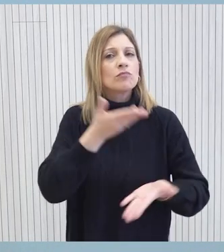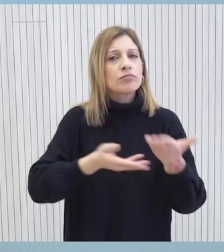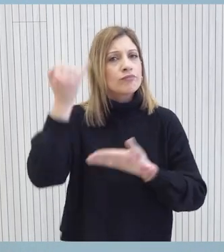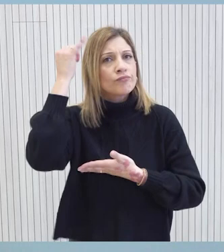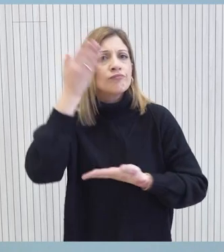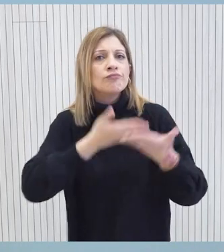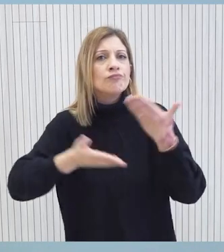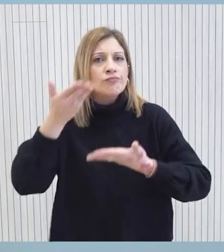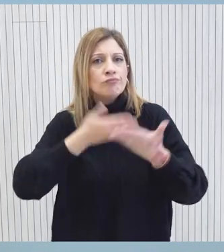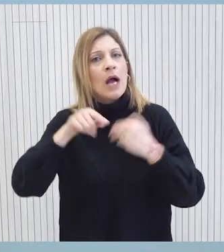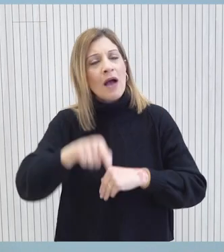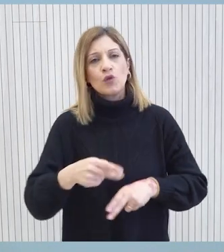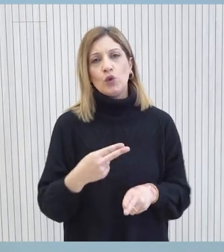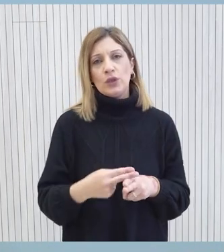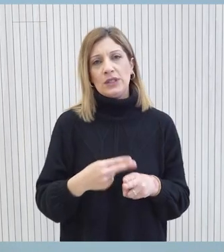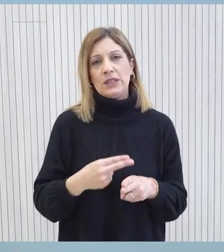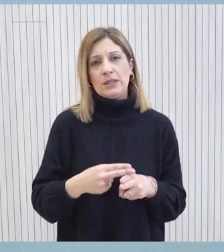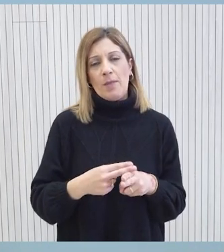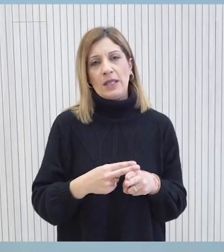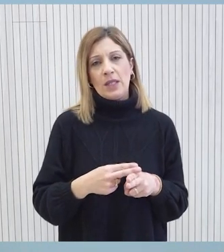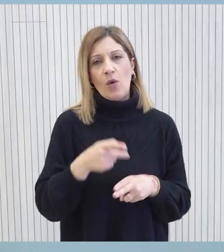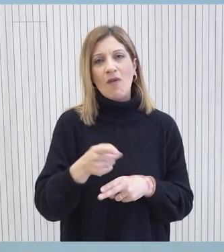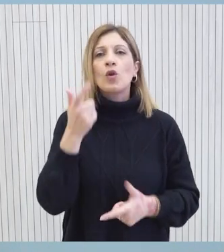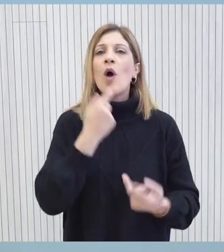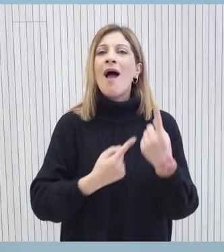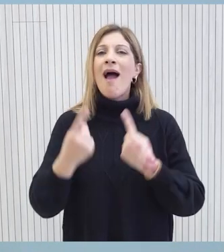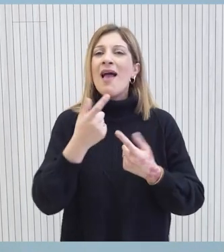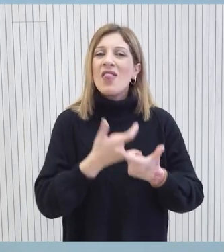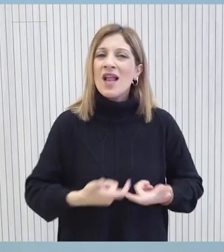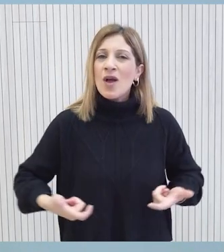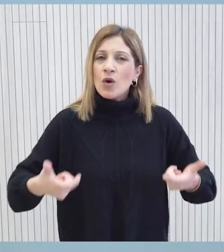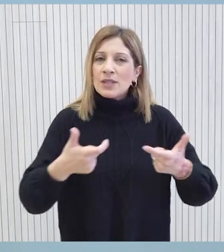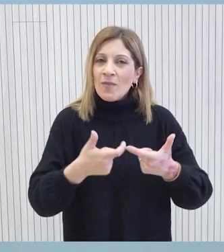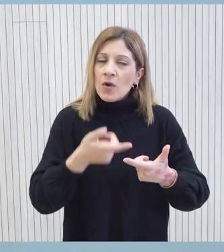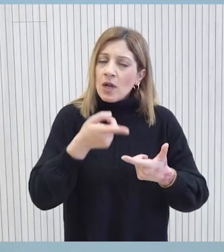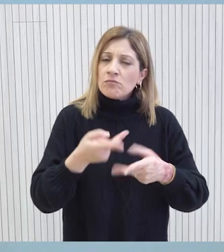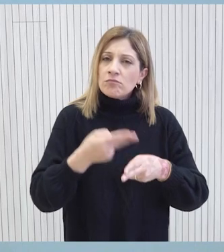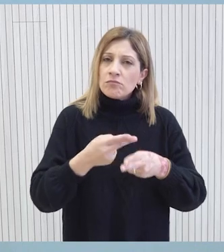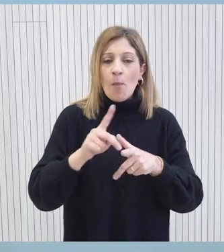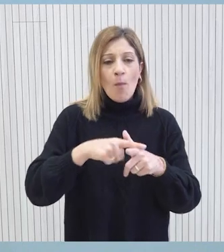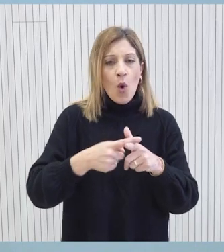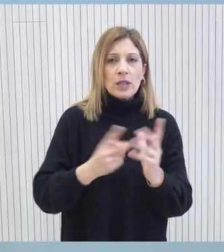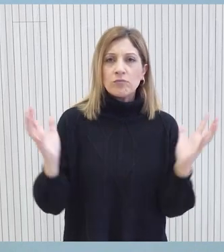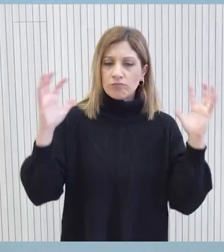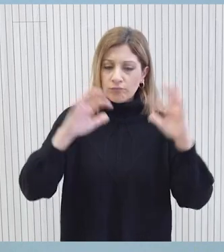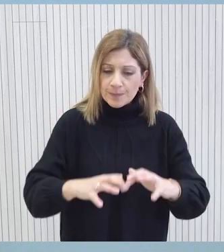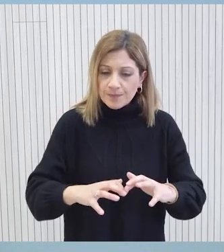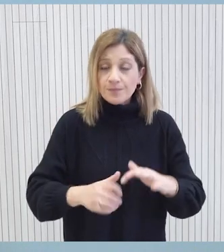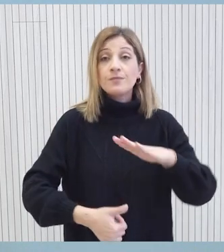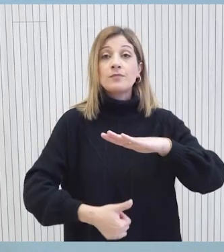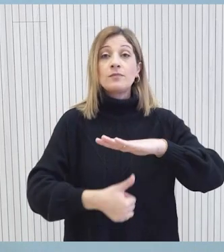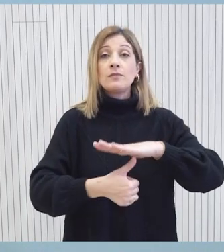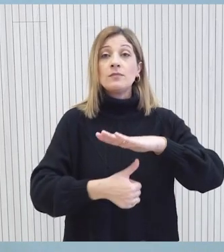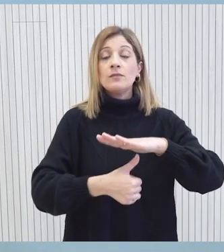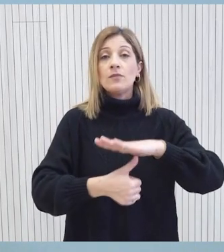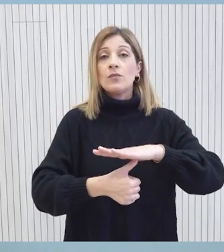αφετέρου, γιατί και αυτό είναι το πιο σημαντικό ως προς τον θεσμό του Εθνικού Συμβουλίου, με το σύνορο της πολιτικής ηγεσίας του ΤΟΠ. Ο πρόεδρος της Δημοκρατίας